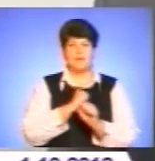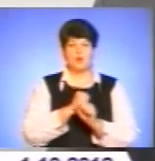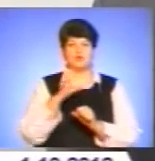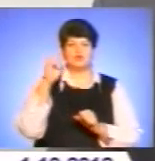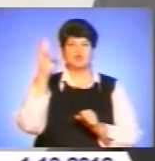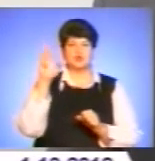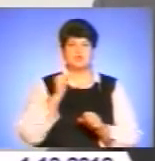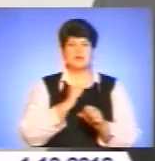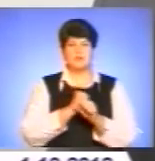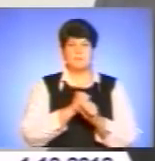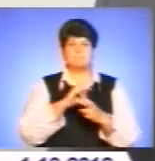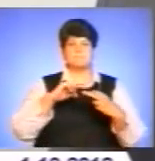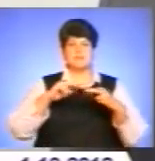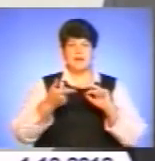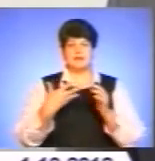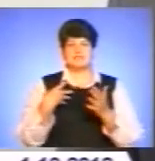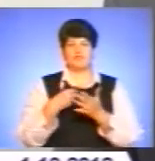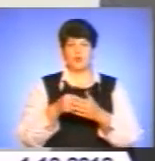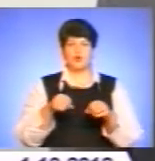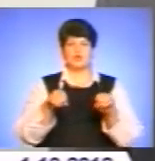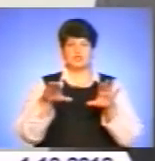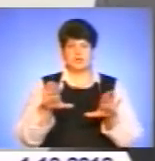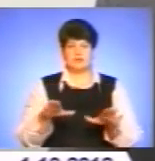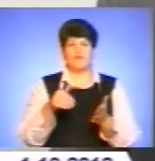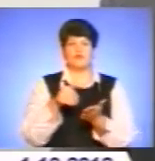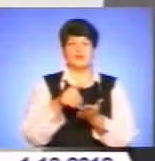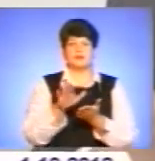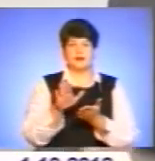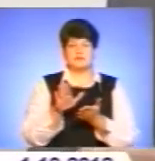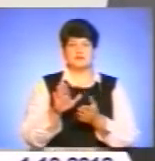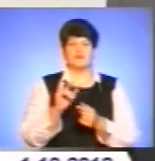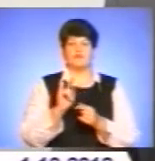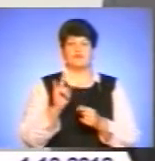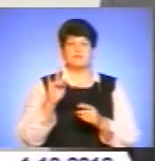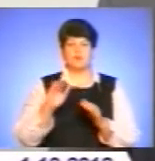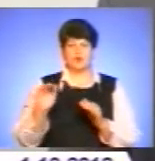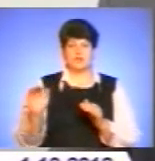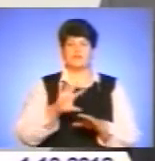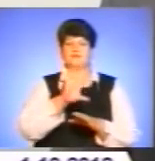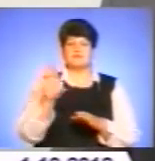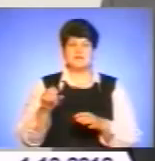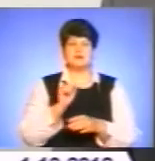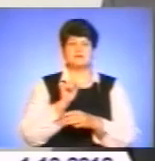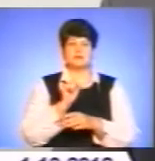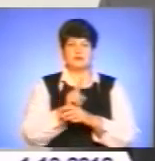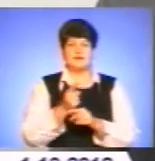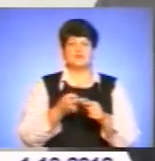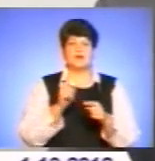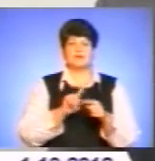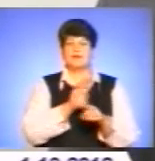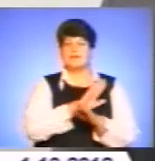зміняє своє рішення, перше рішення про відповідь до дітей. Вся задача – це не